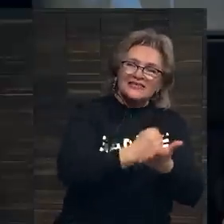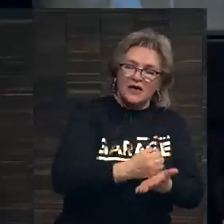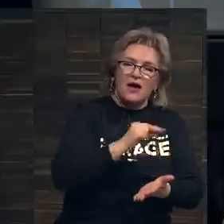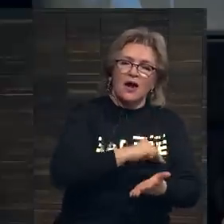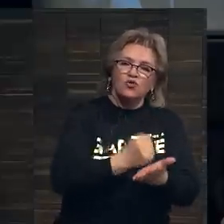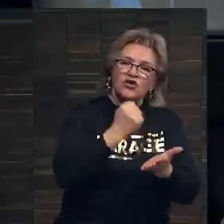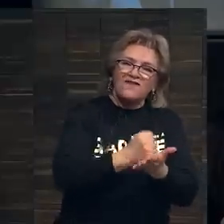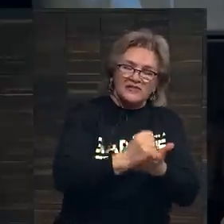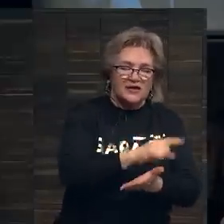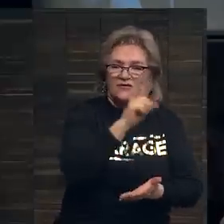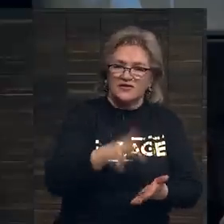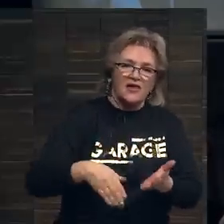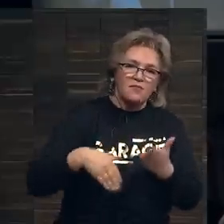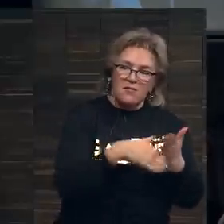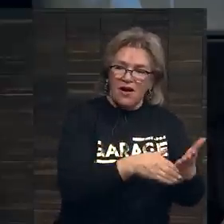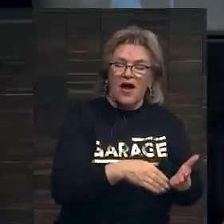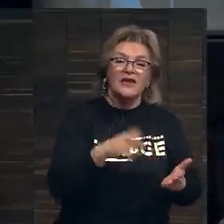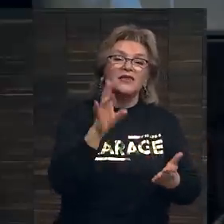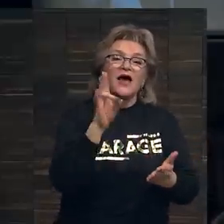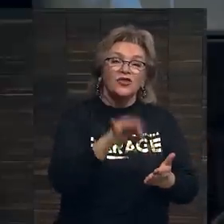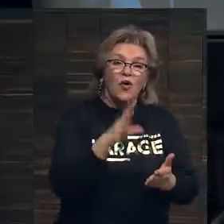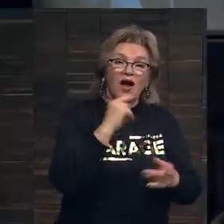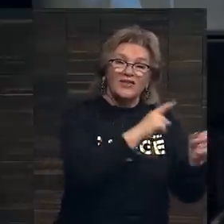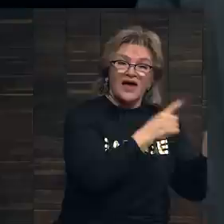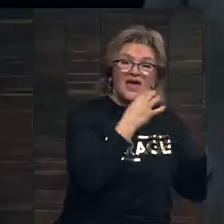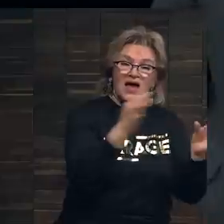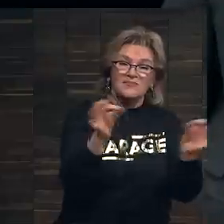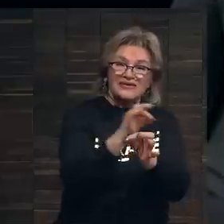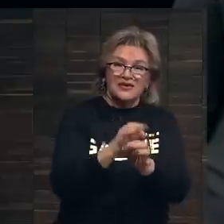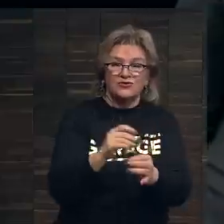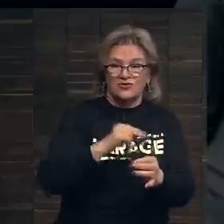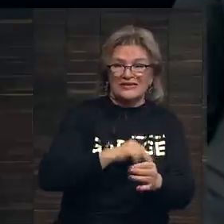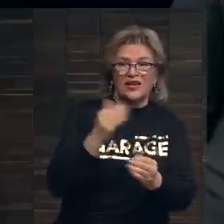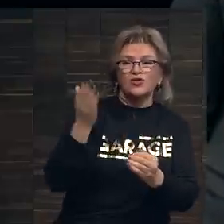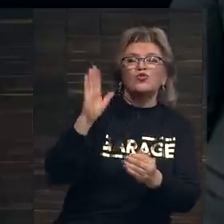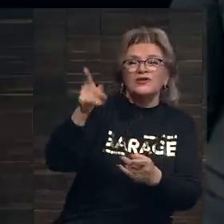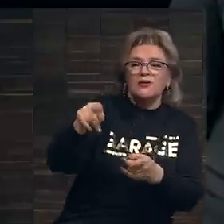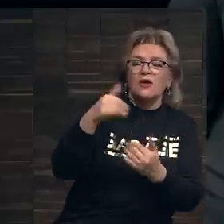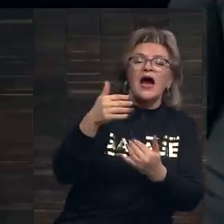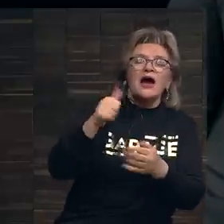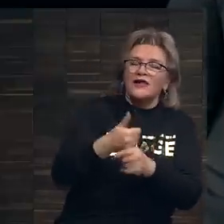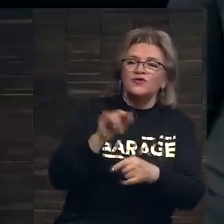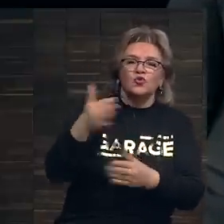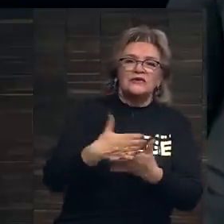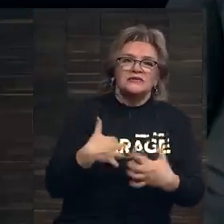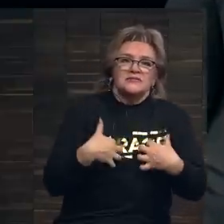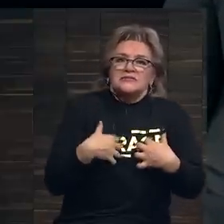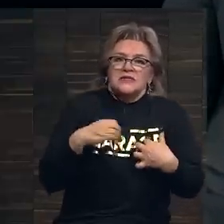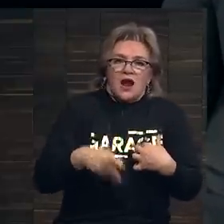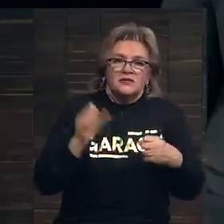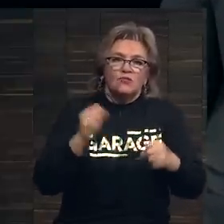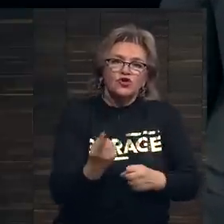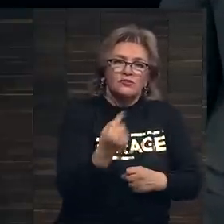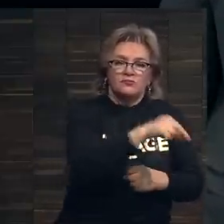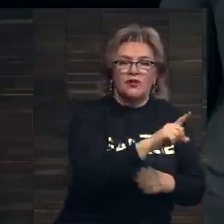Рабочая виза всегда помогает. Но когда я беседую с потенциальными сотрудниками, для меня главное, что у них есть страсть. Ко мне может